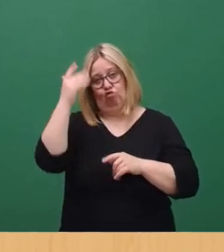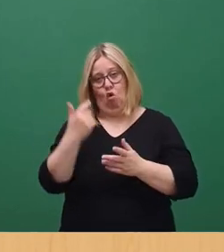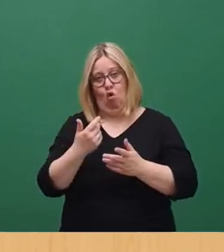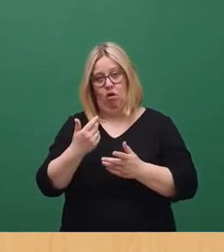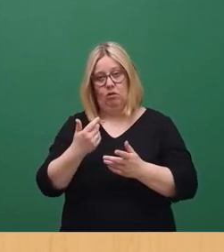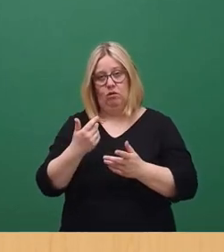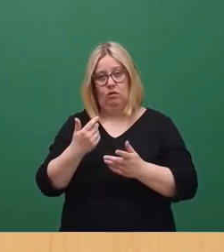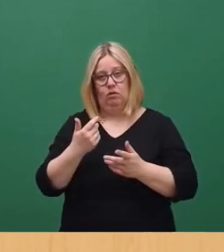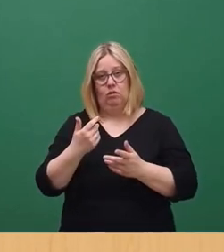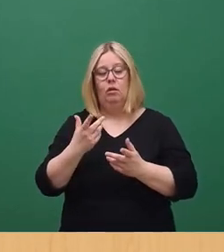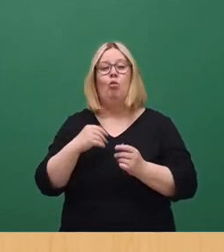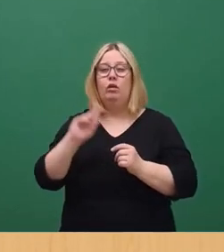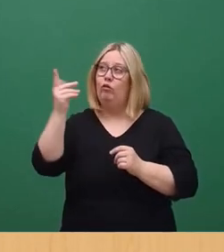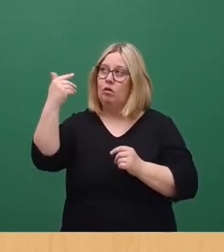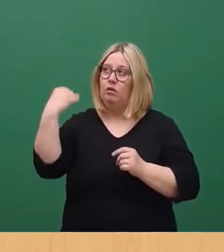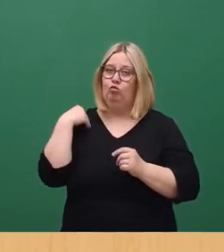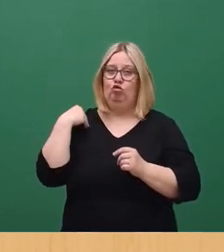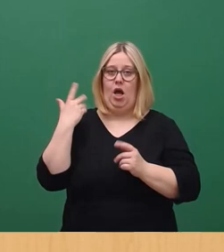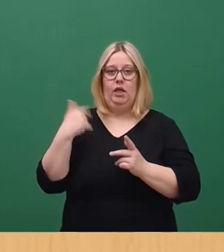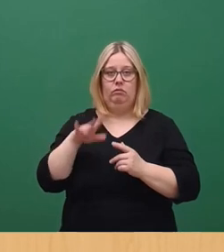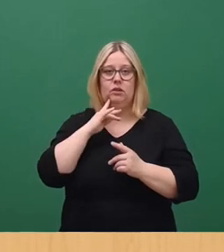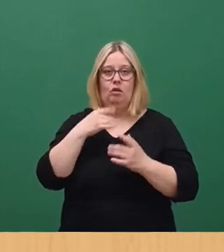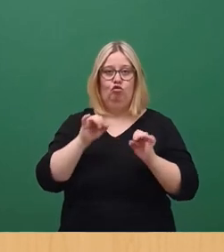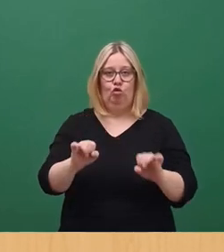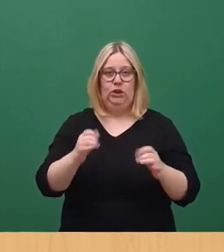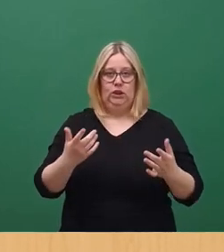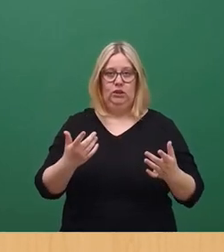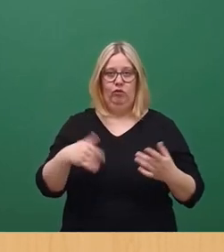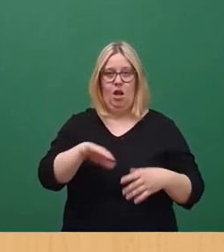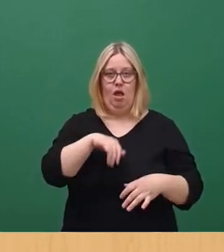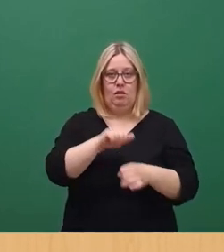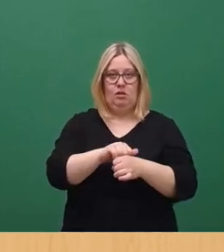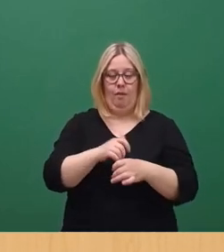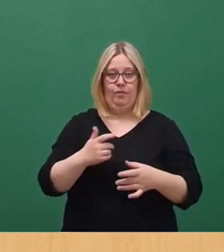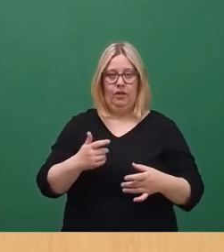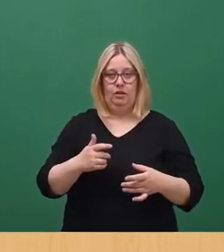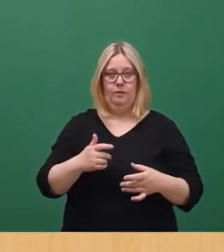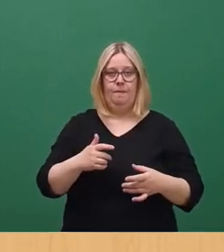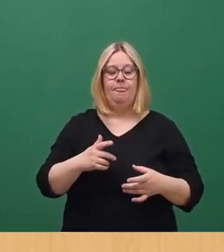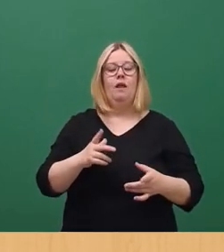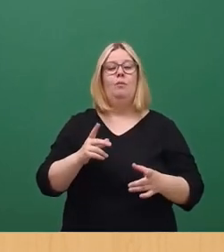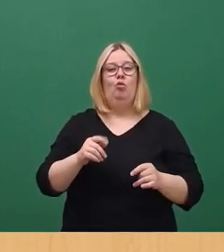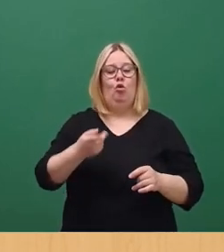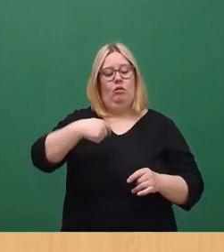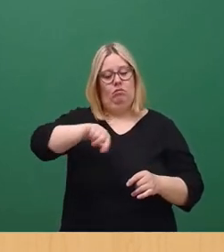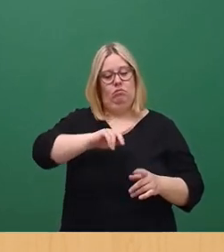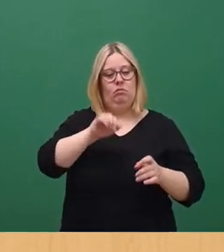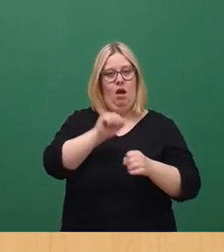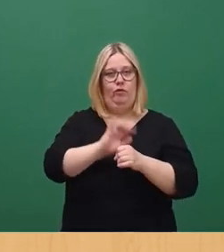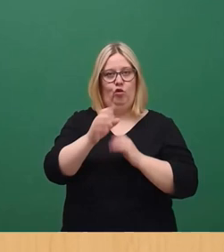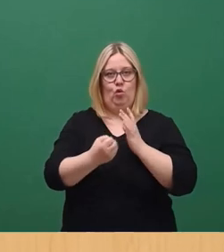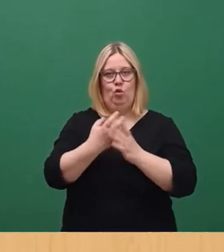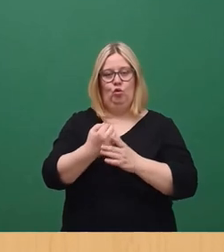Bekanntwerden der Unterschutzstellung durch das Landesamt für Denkmalpflege hat das Amt für Kultur und